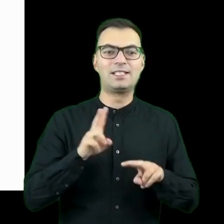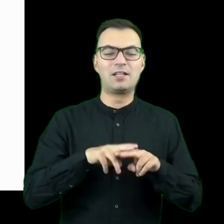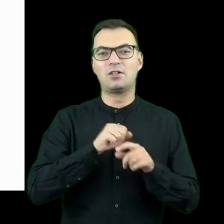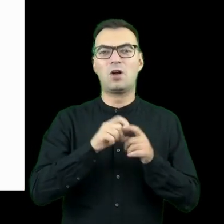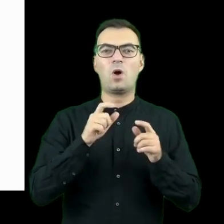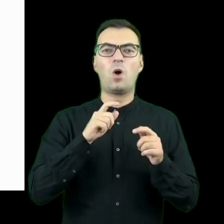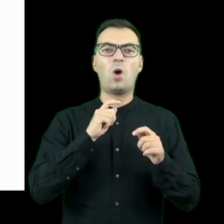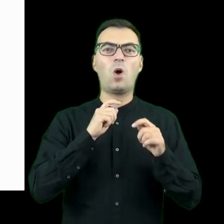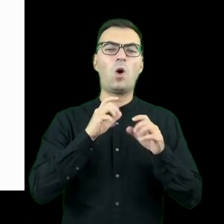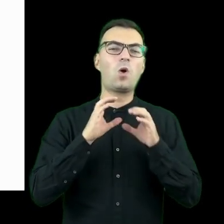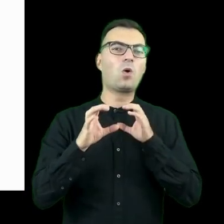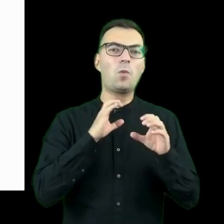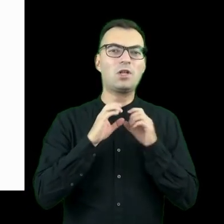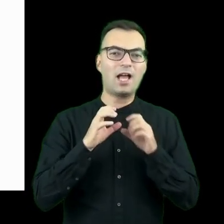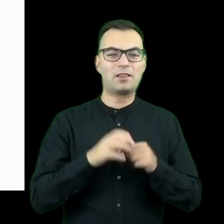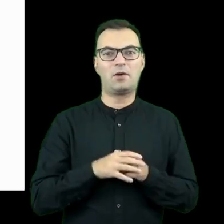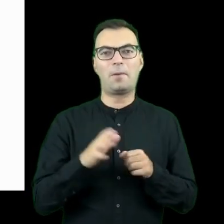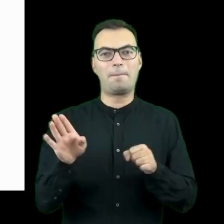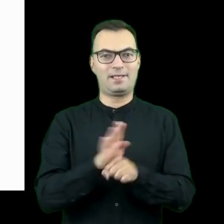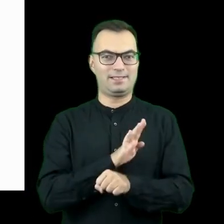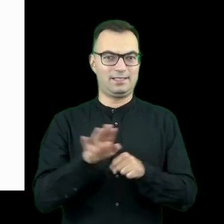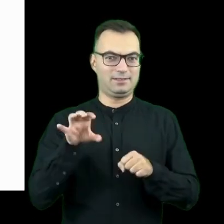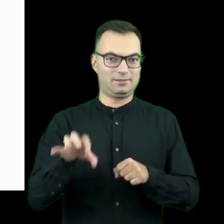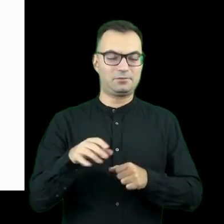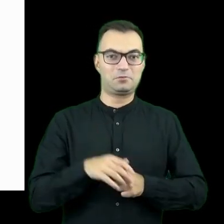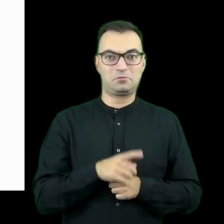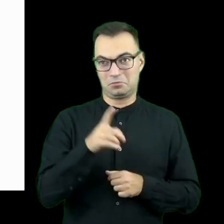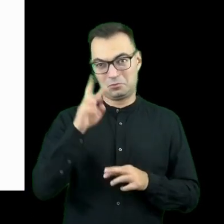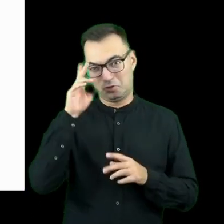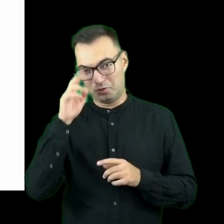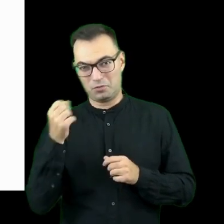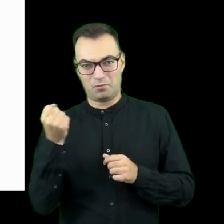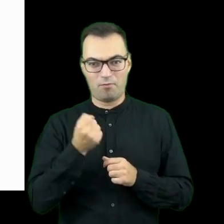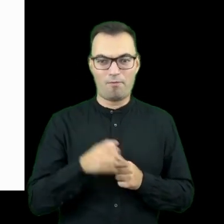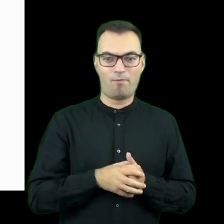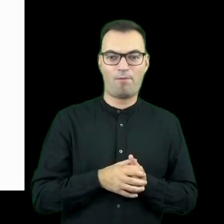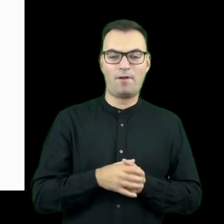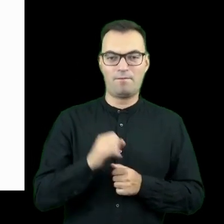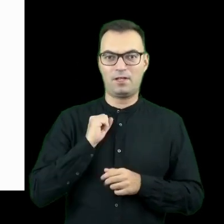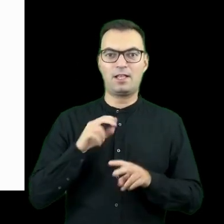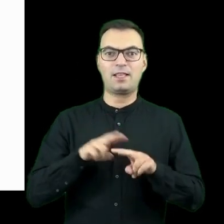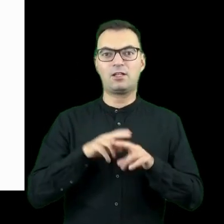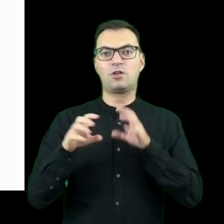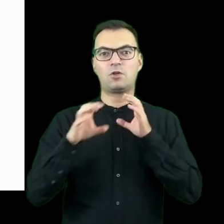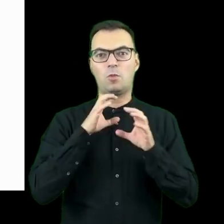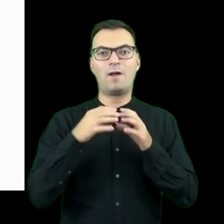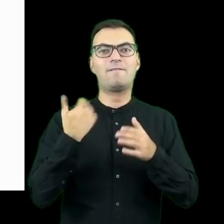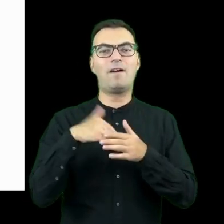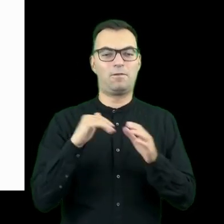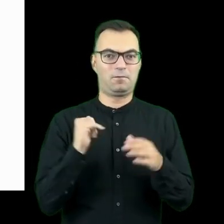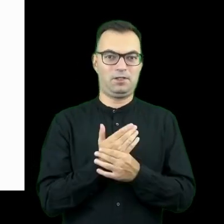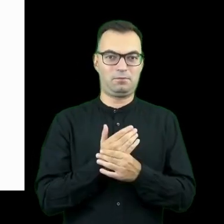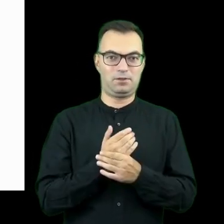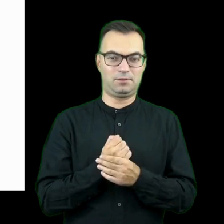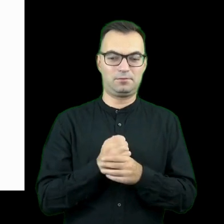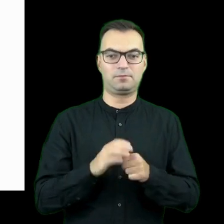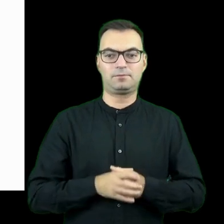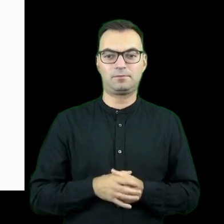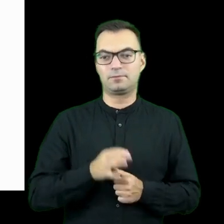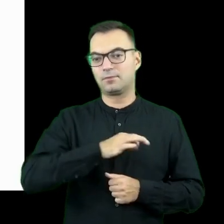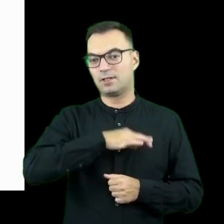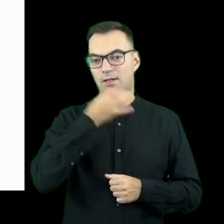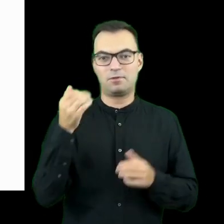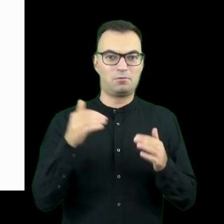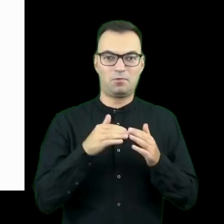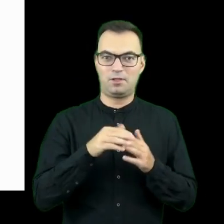komunikator biznesowy, który być może ktoś z Was używał. Ono jest bardzo dobrym narzędziem do komunikacji wewnętrznej w firmach, lepszym